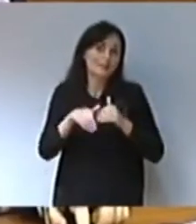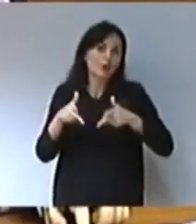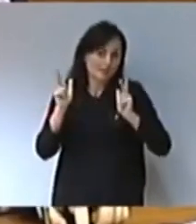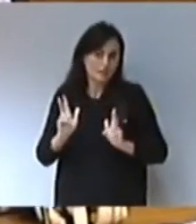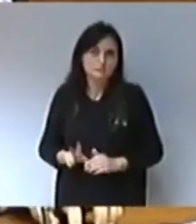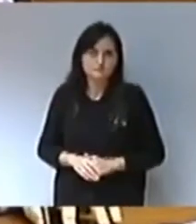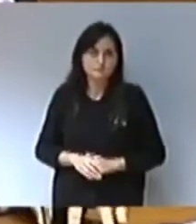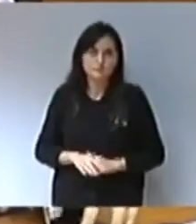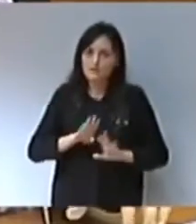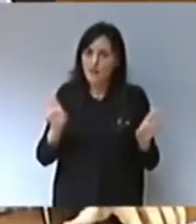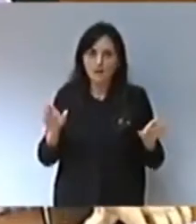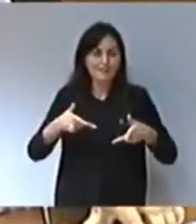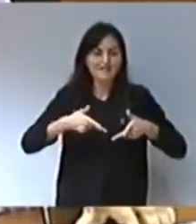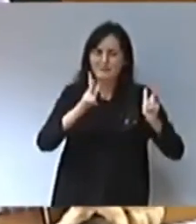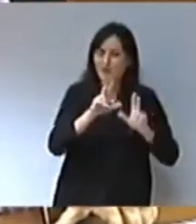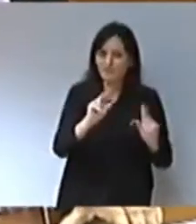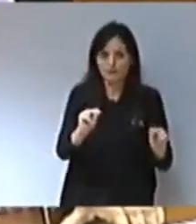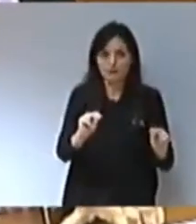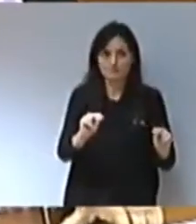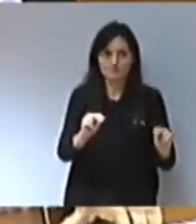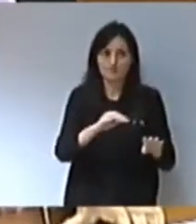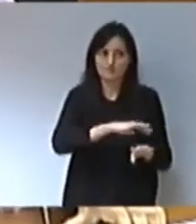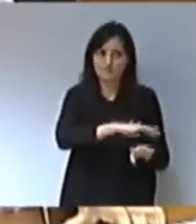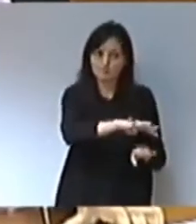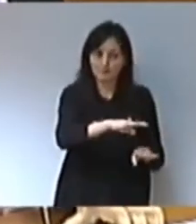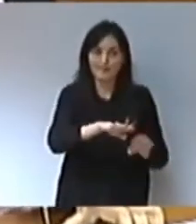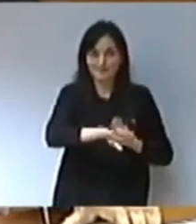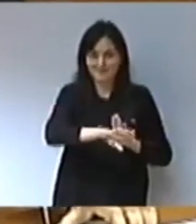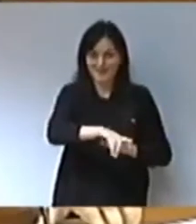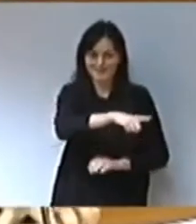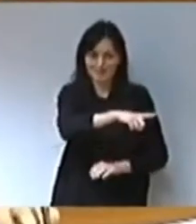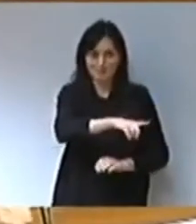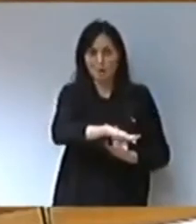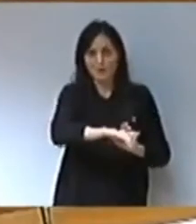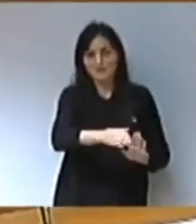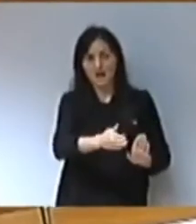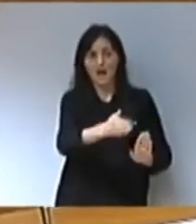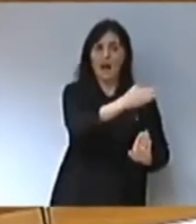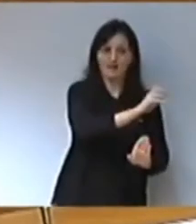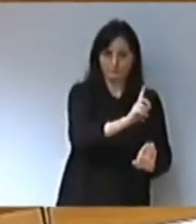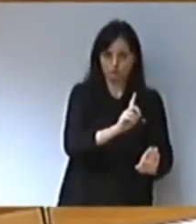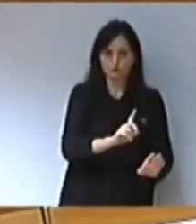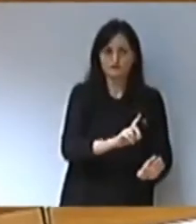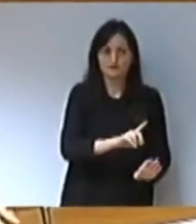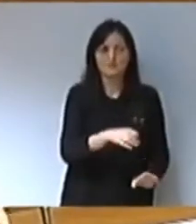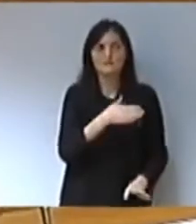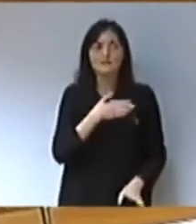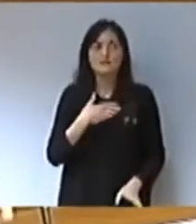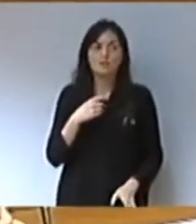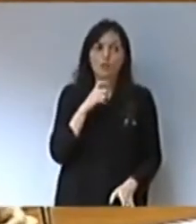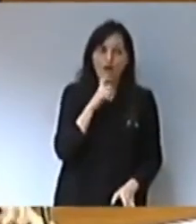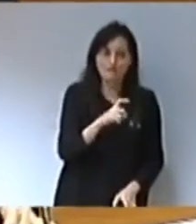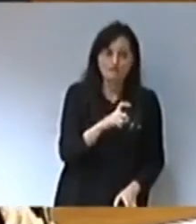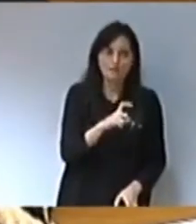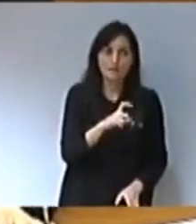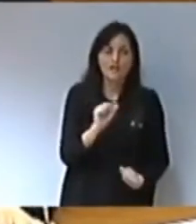està bé d'impunitat. I a la bancada de la meva dreta, però no tant de la dreta, el que els vull dir és que no es